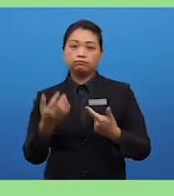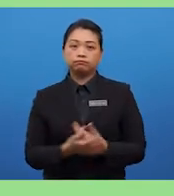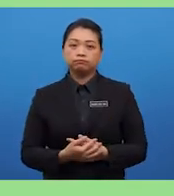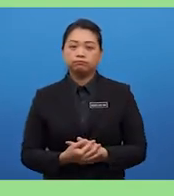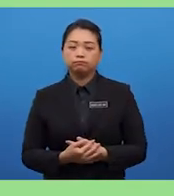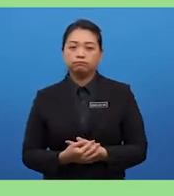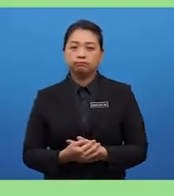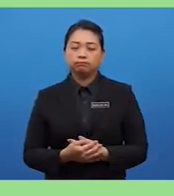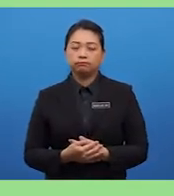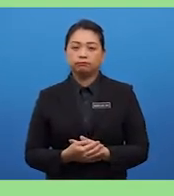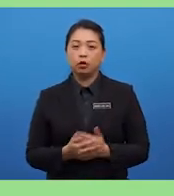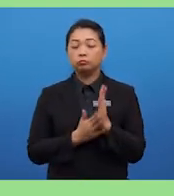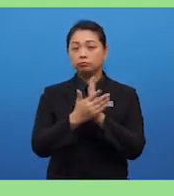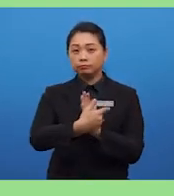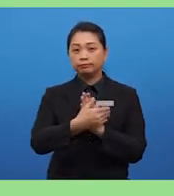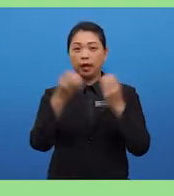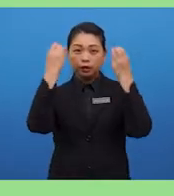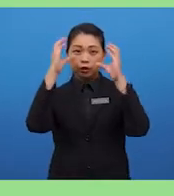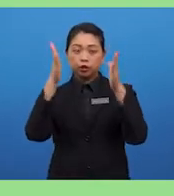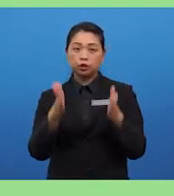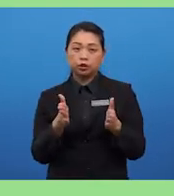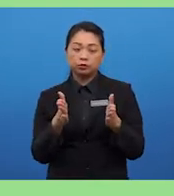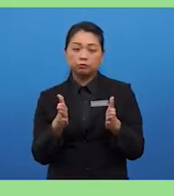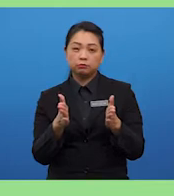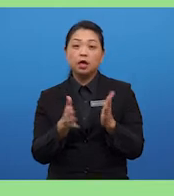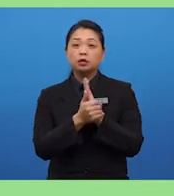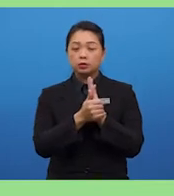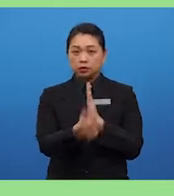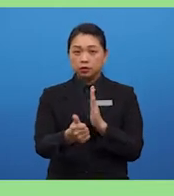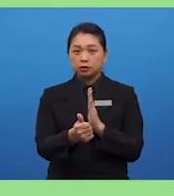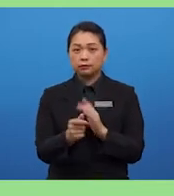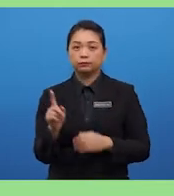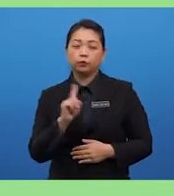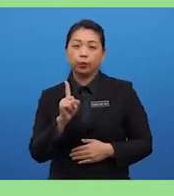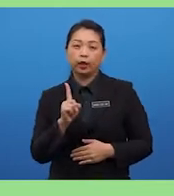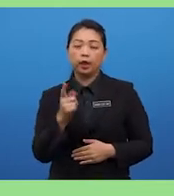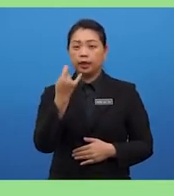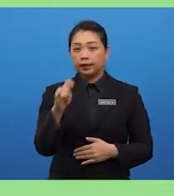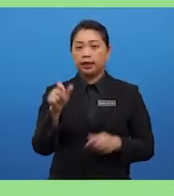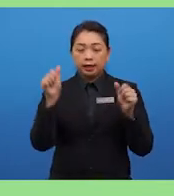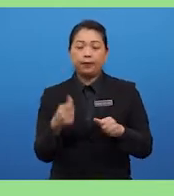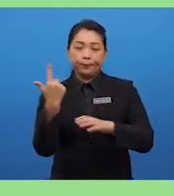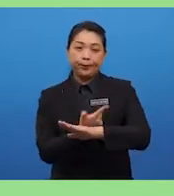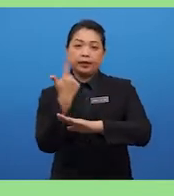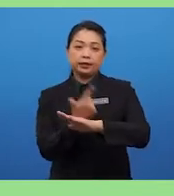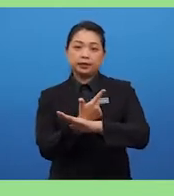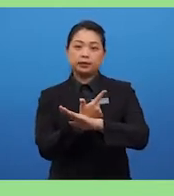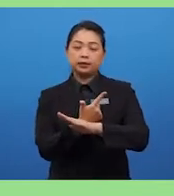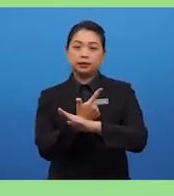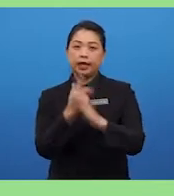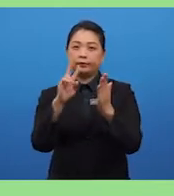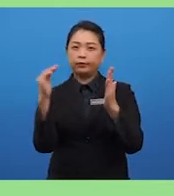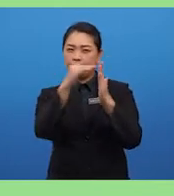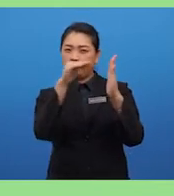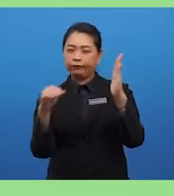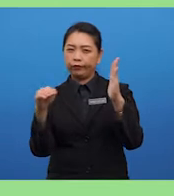is it by teaching resilience skills where they can practice and reflect